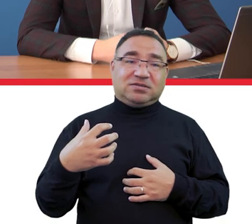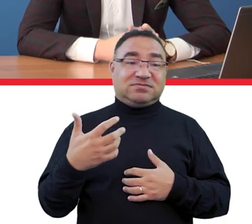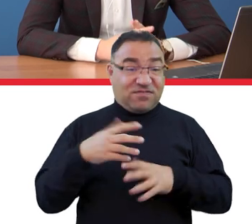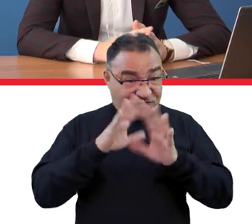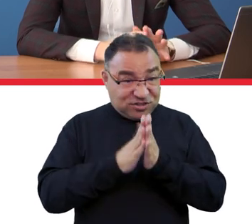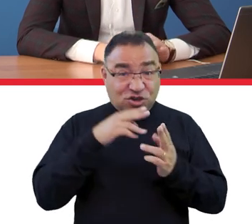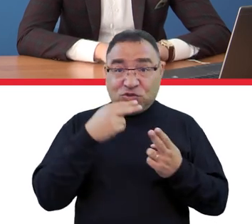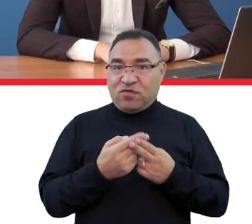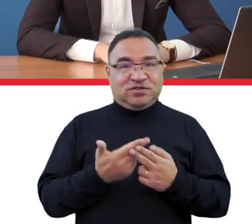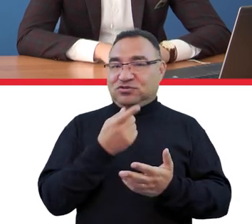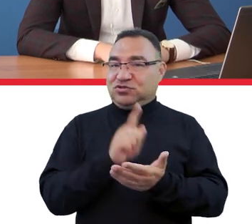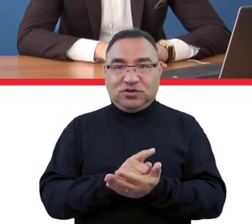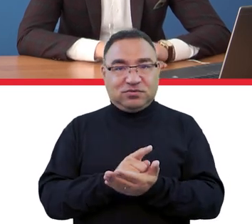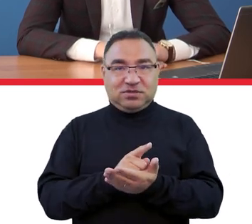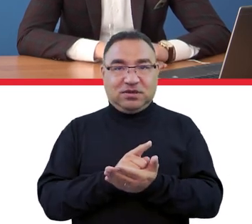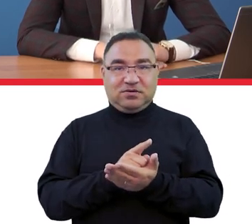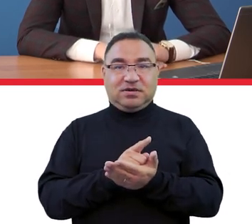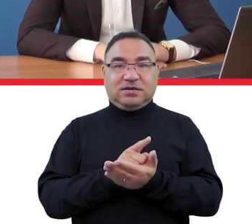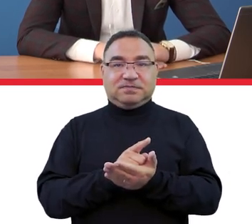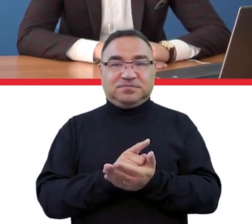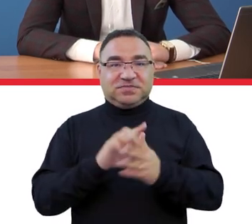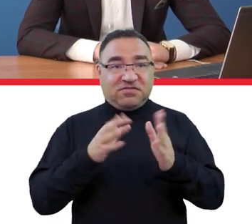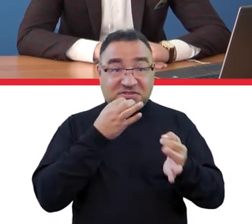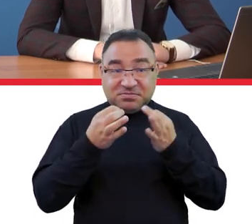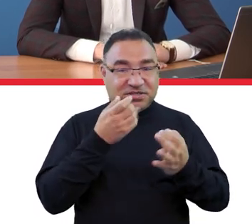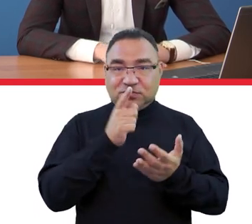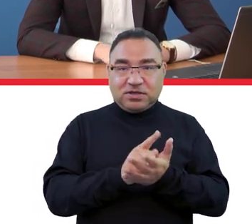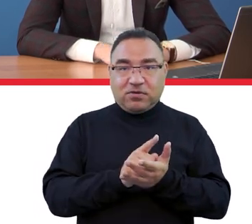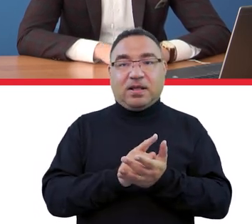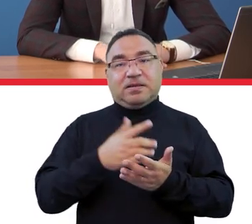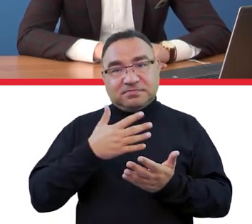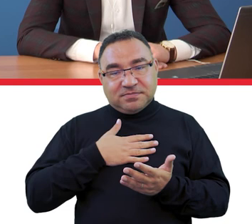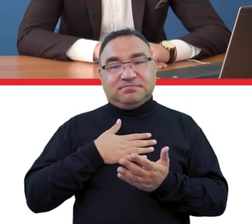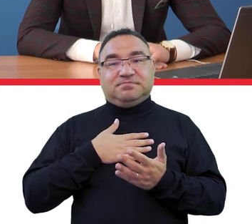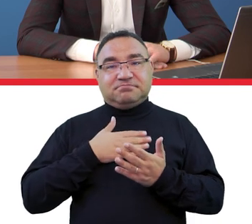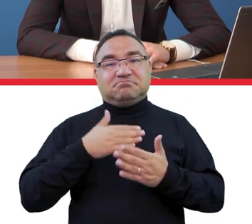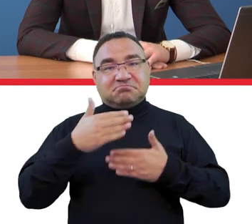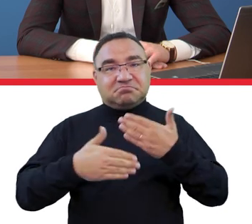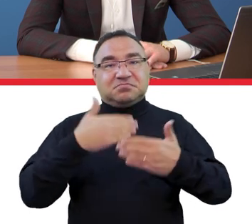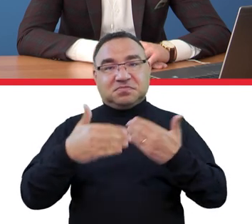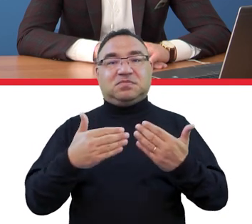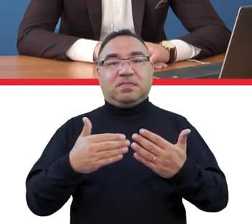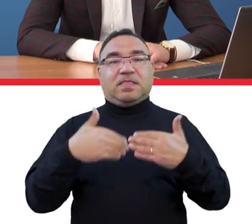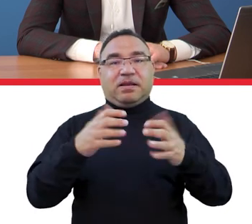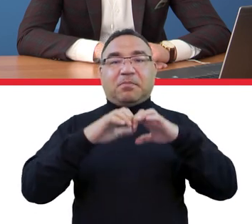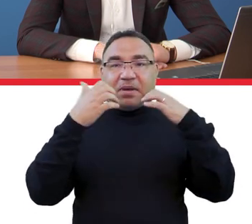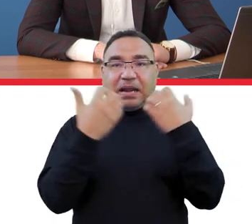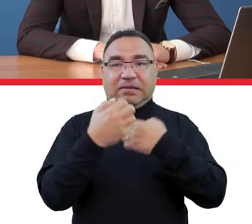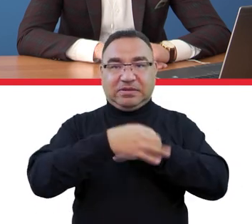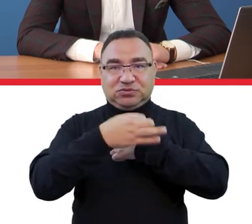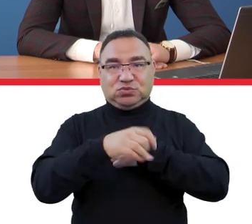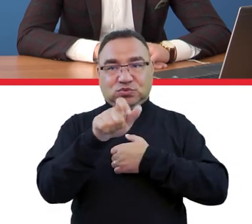nie na wszystko dzisiaj padła odpowiedź na wszystkie pytania ale oczywiście w kontakcie z parlamentem studentów